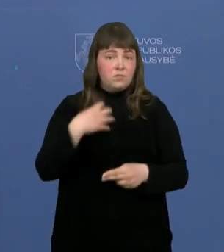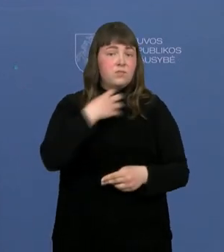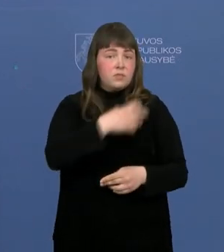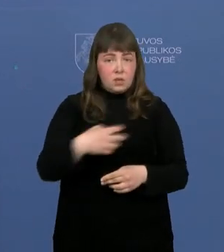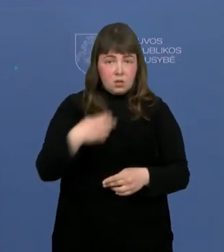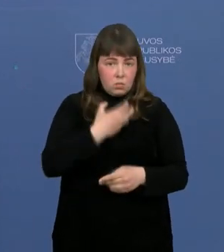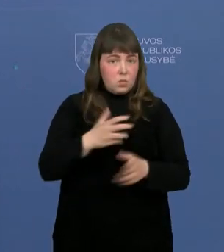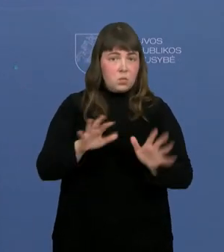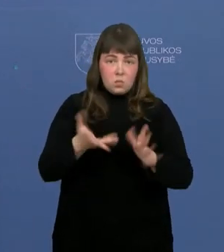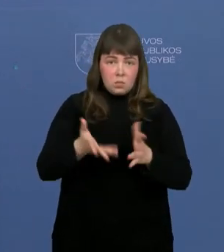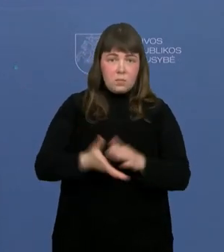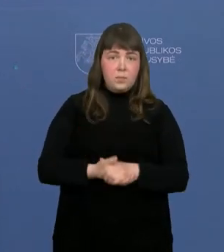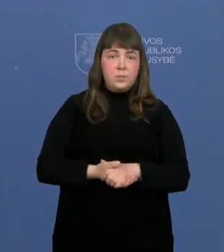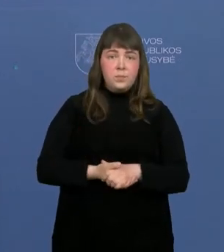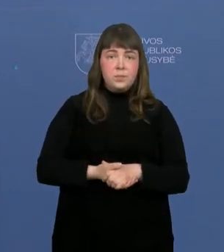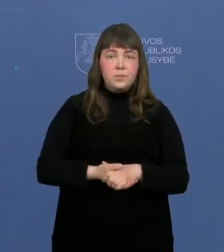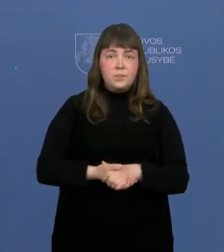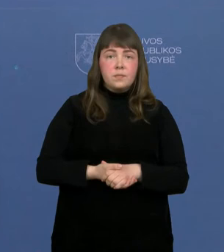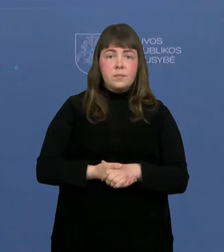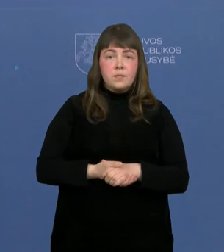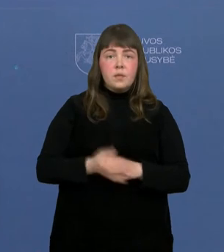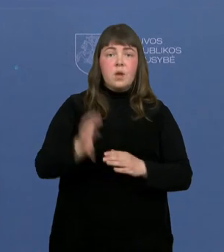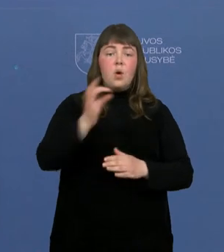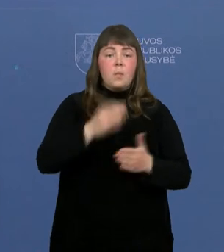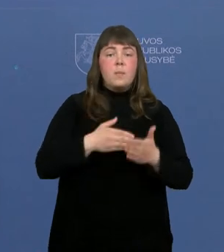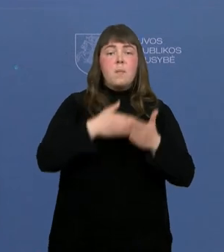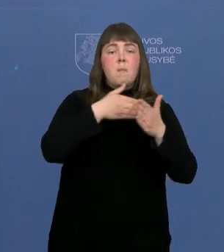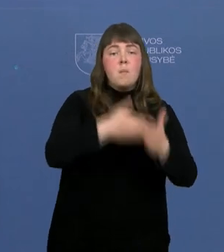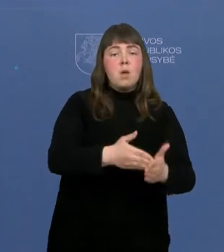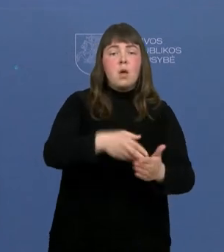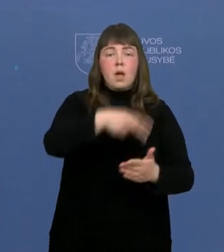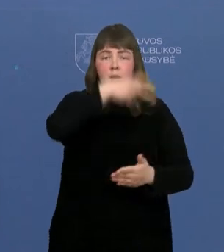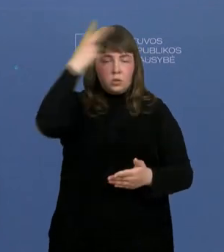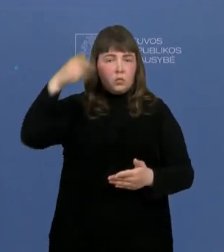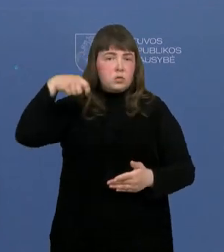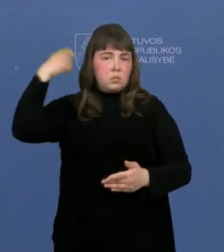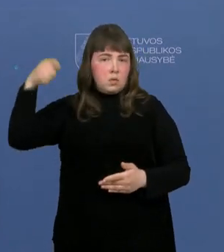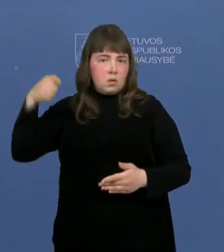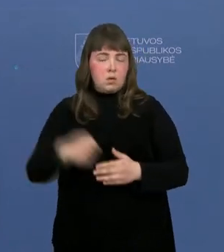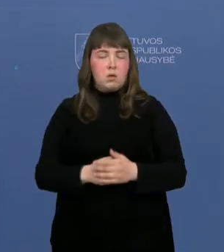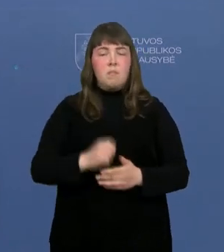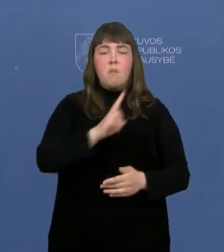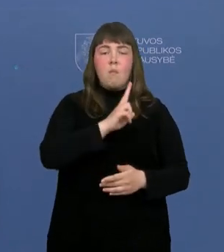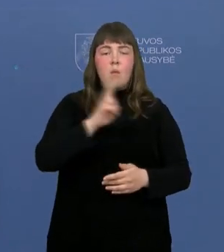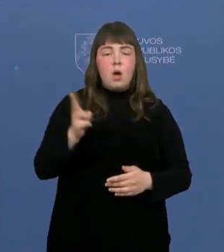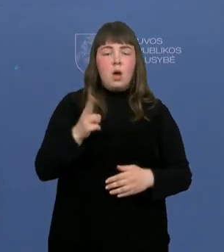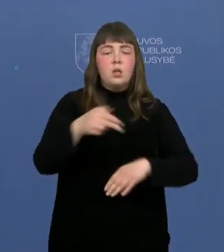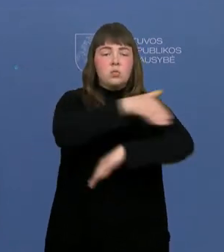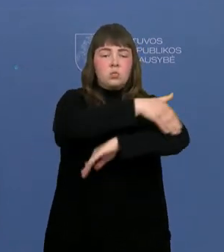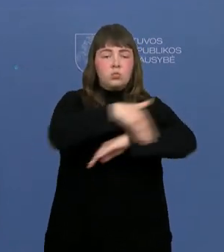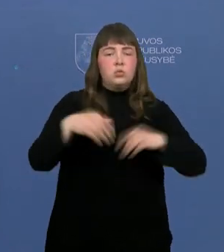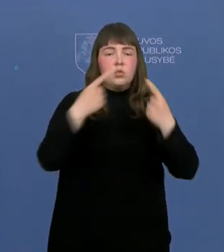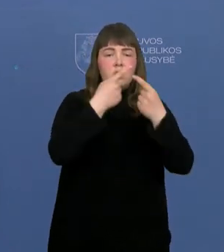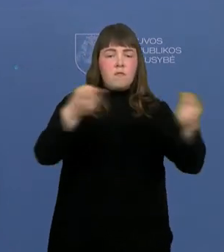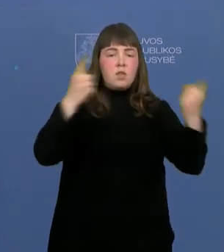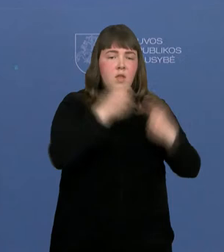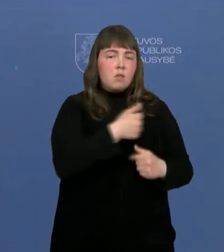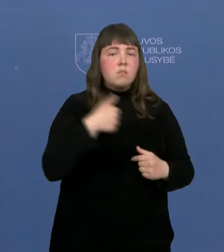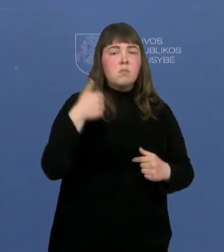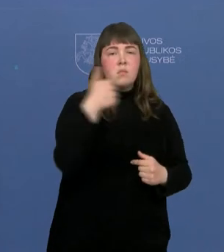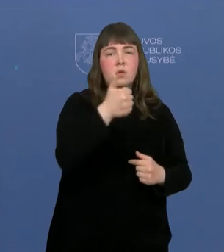dėl paramos Lietuvos studentams, studijuojantiems geriausiuose užsienio universitetuose,